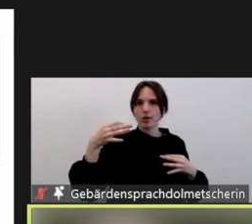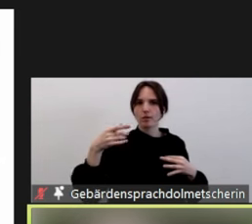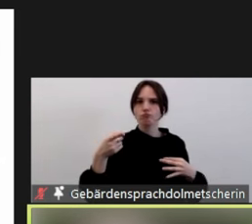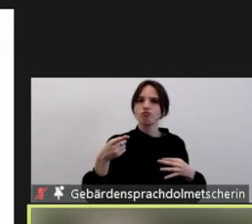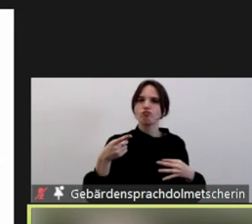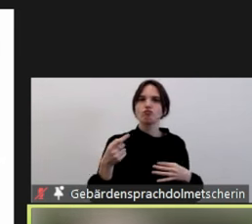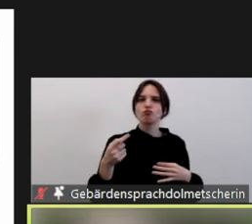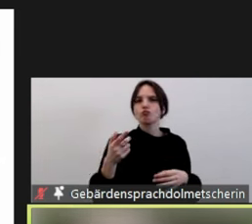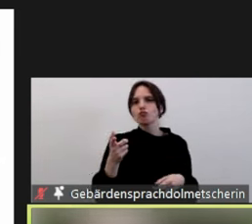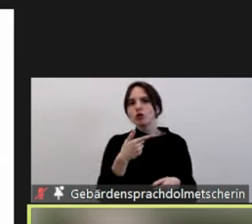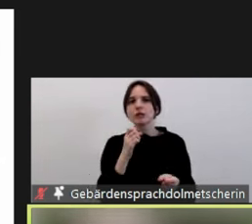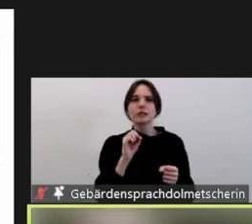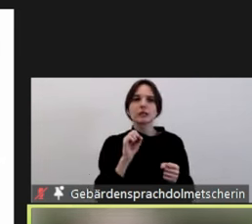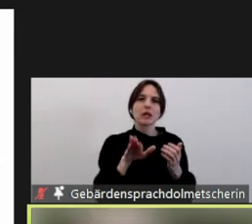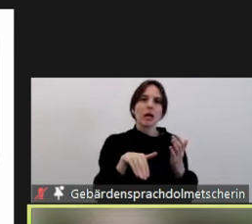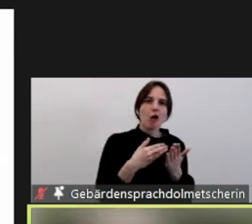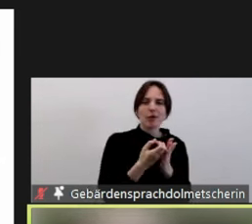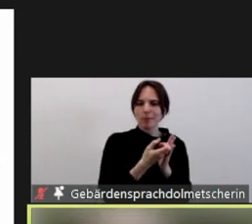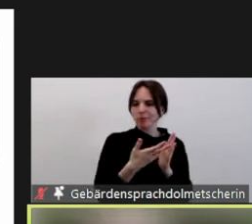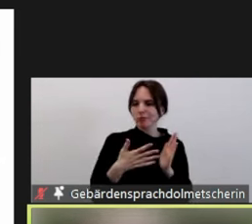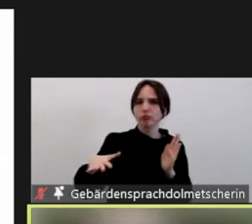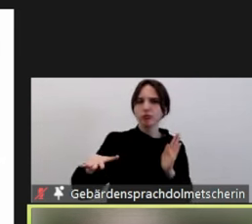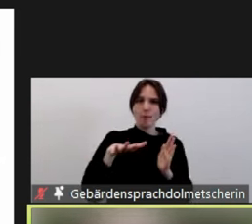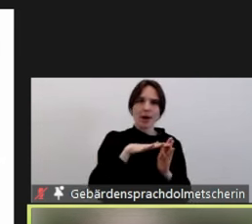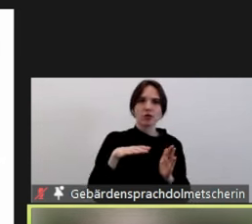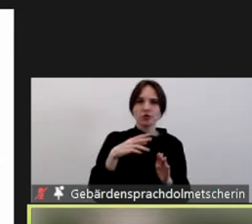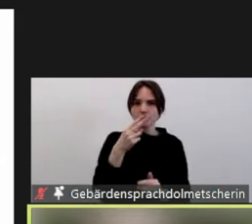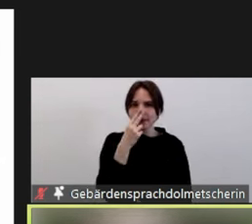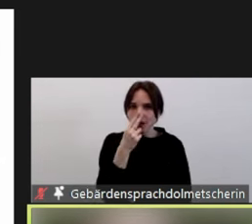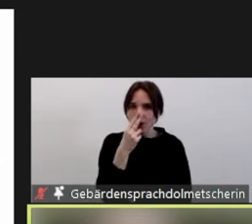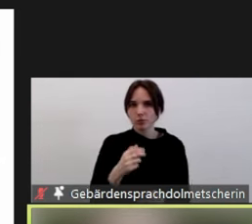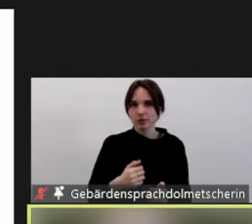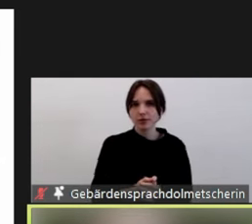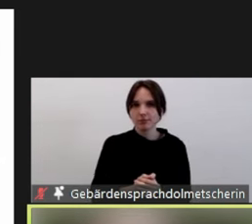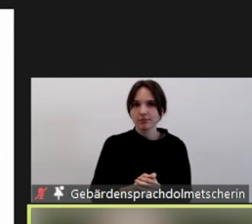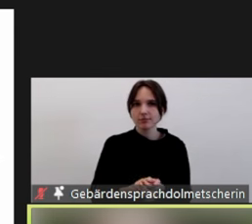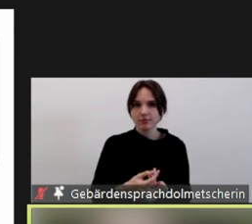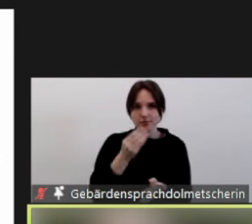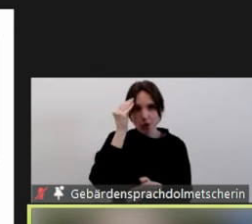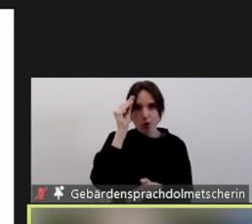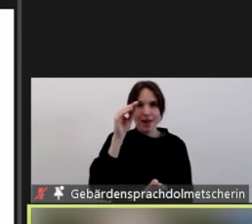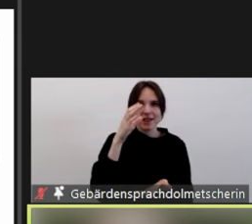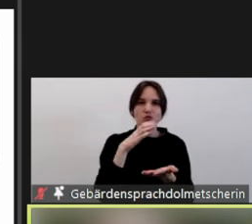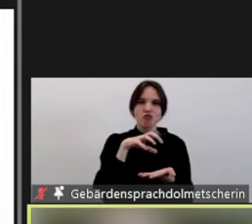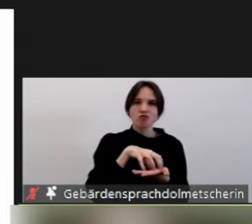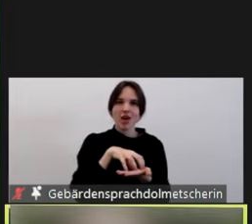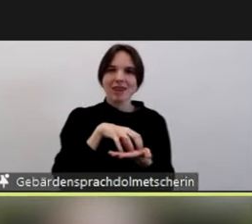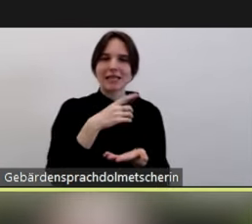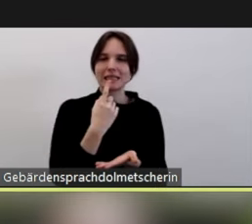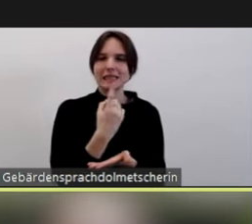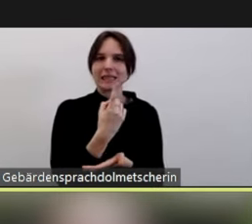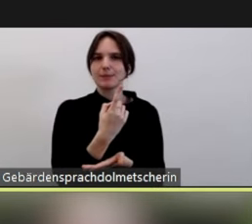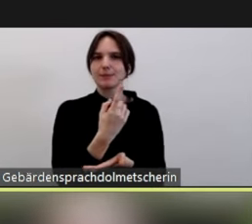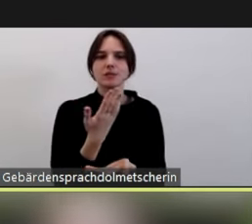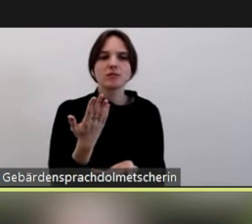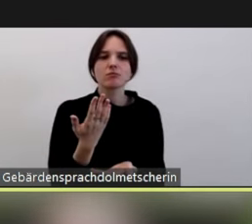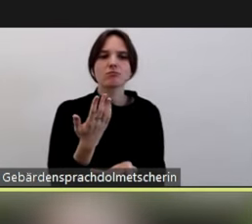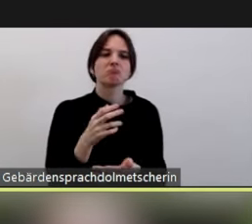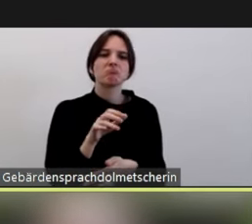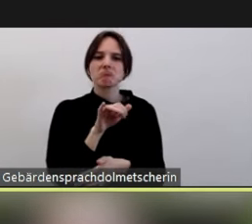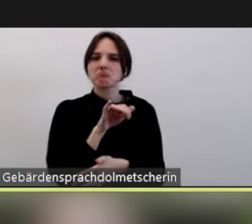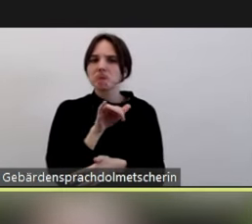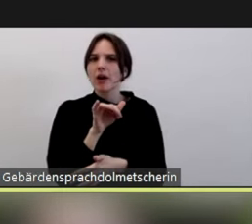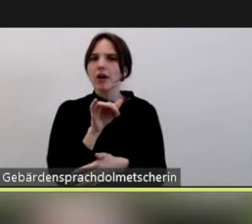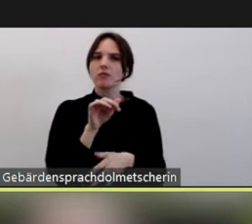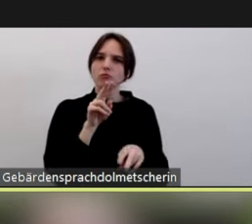Arbeitsrahmen und Projektkontext quasi die Meldestelle Antifeminismus arbeitet und in welchem Rahmen dann letztendlich auch